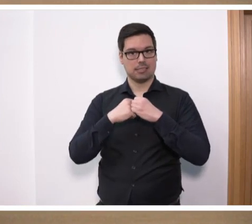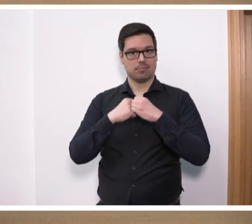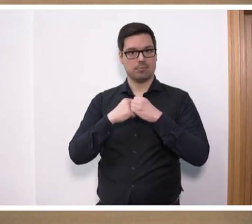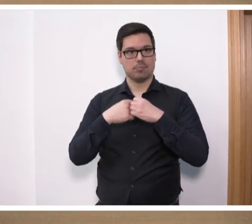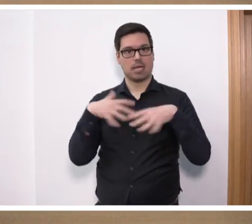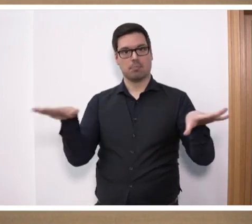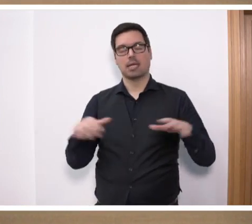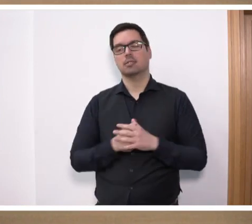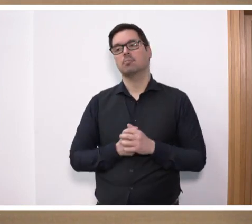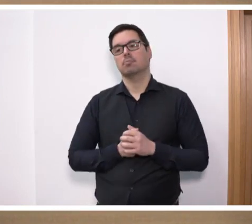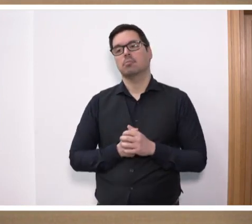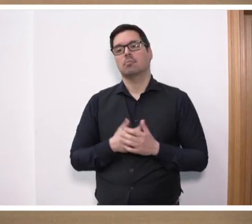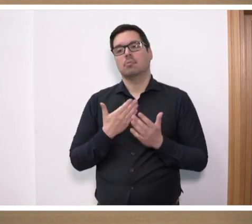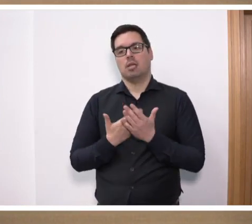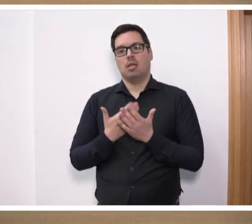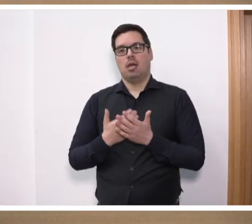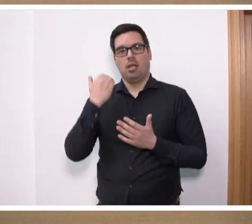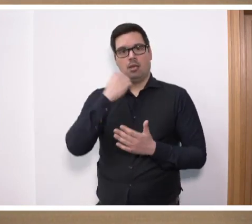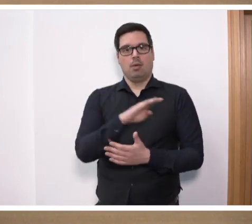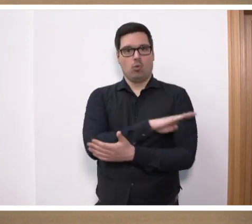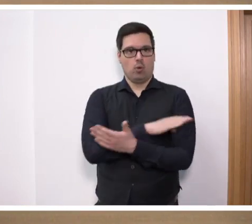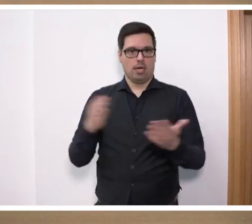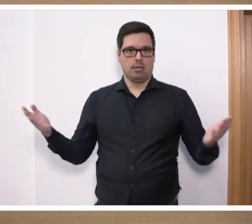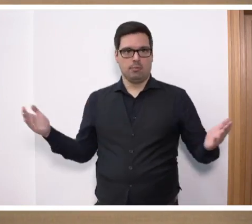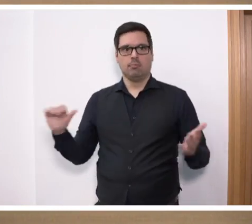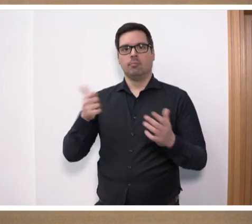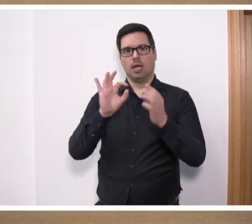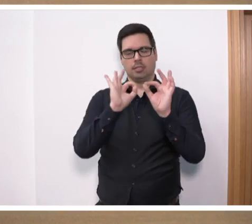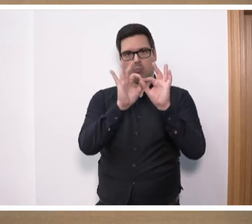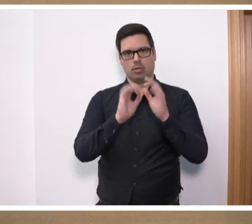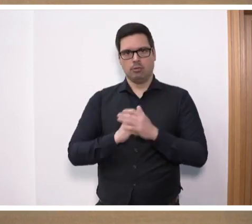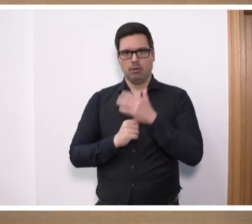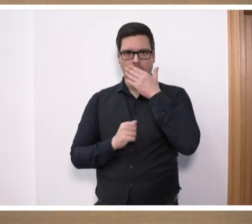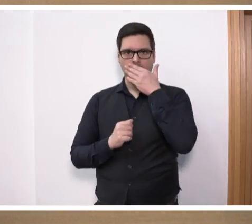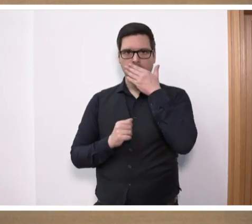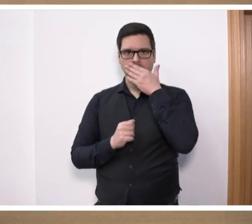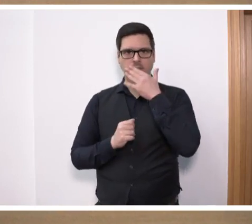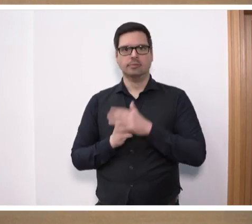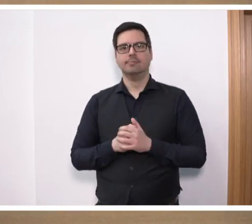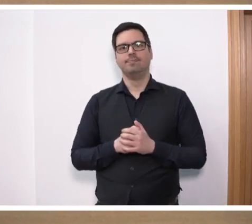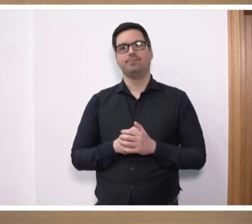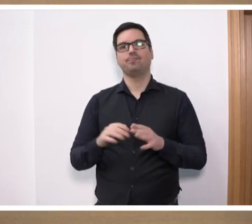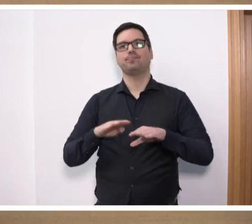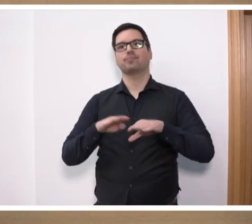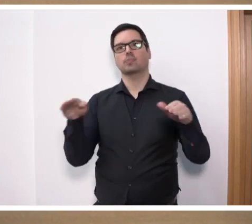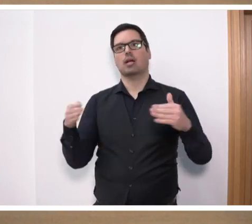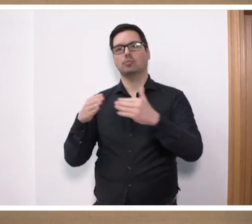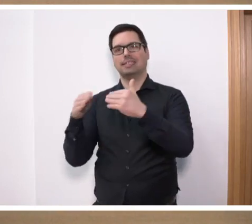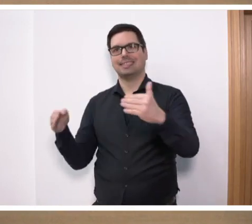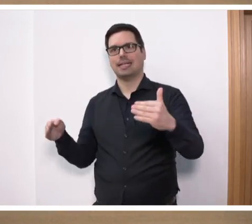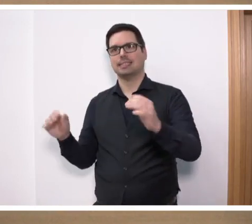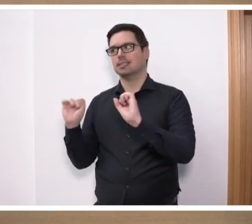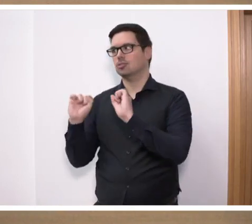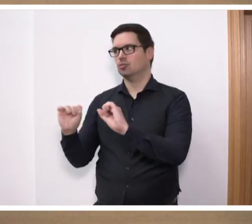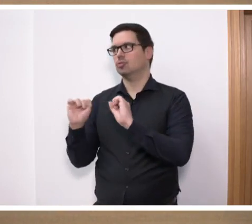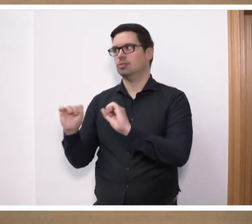einbringen. Deswegen, liebe Kolleginnen und Kollegen, erster Punkt, was müssen wir tun? Die Außengrenzen schützen. Das haben